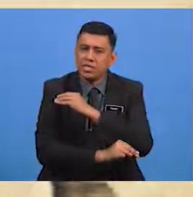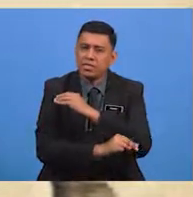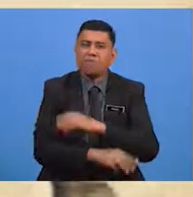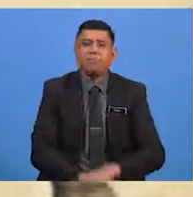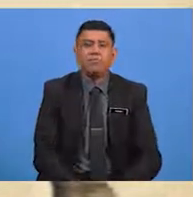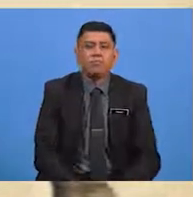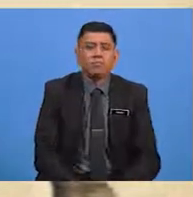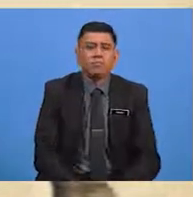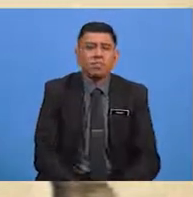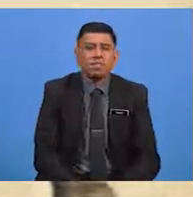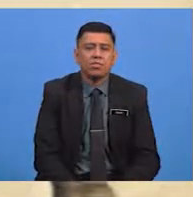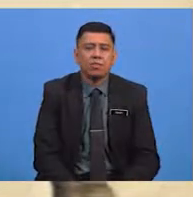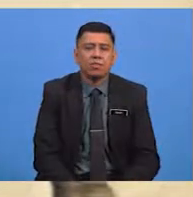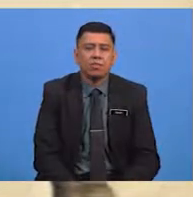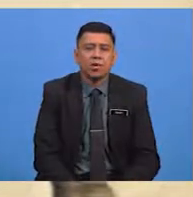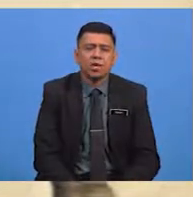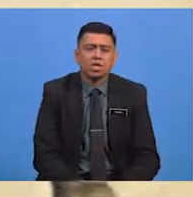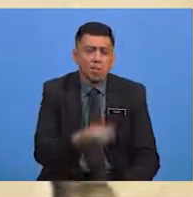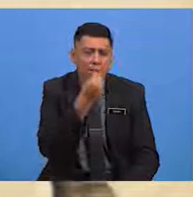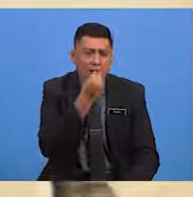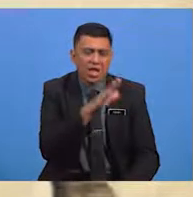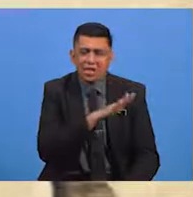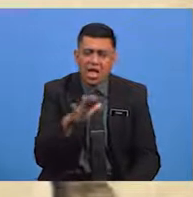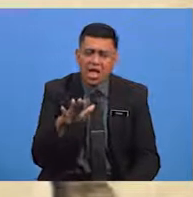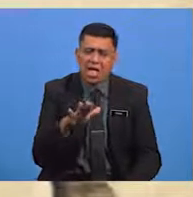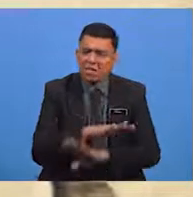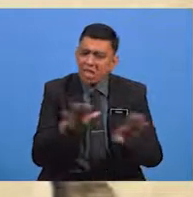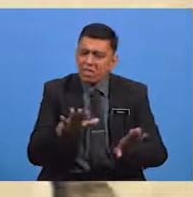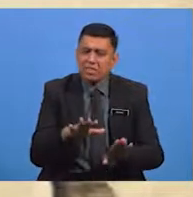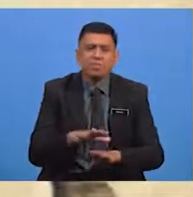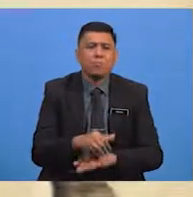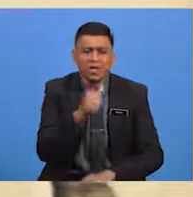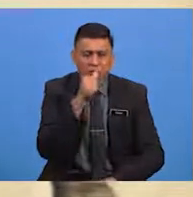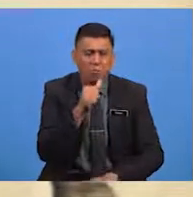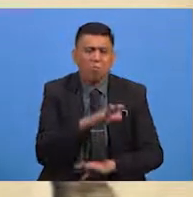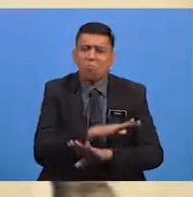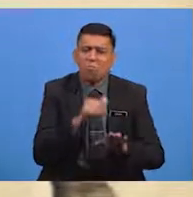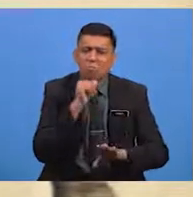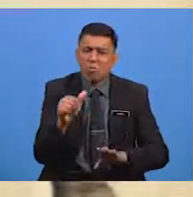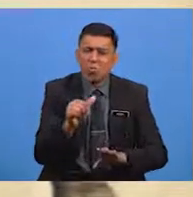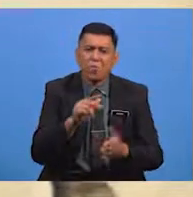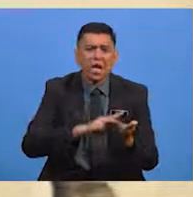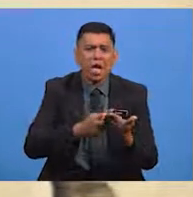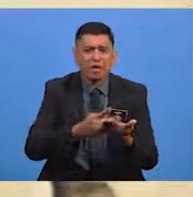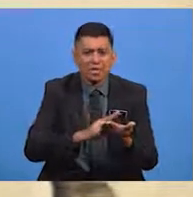Santap nan tidak minum pun kari